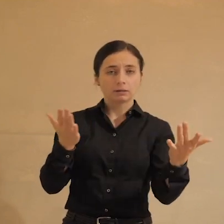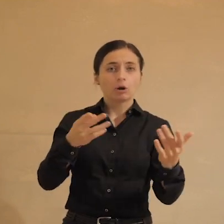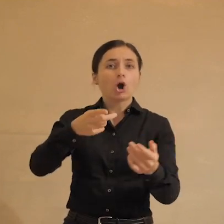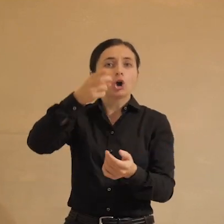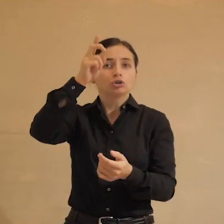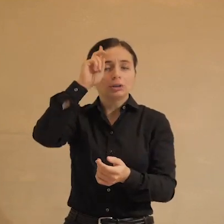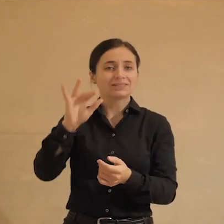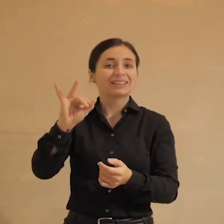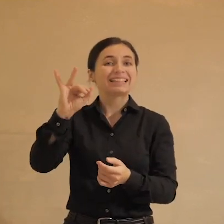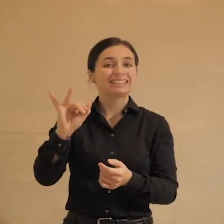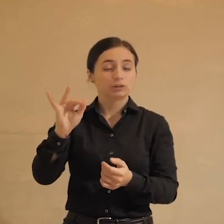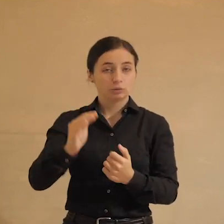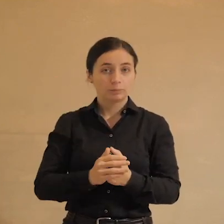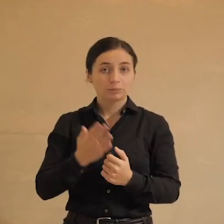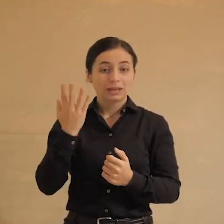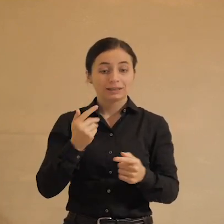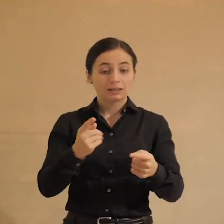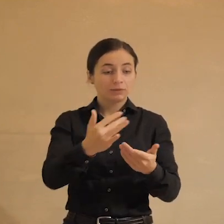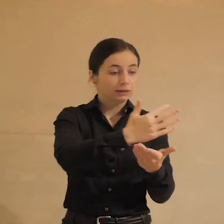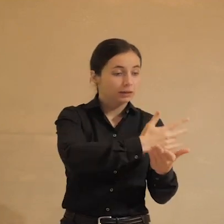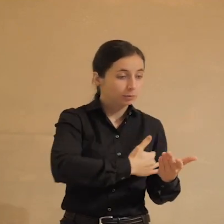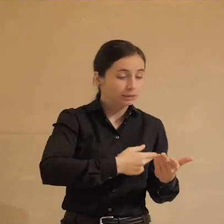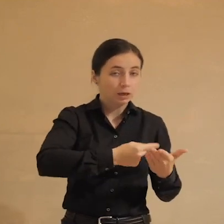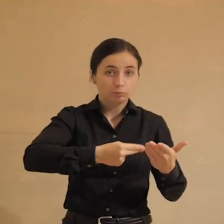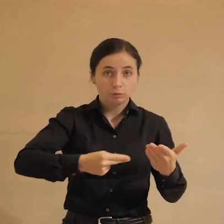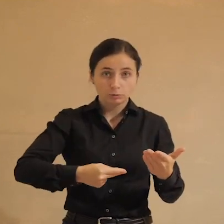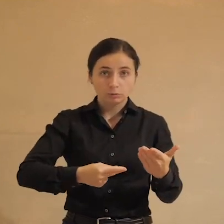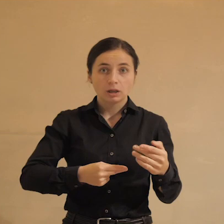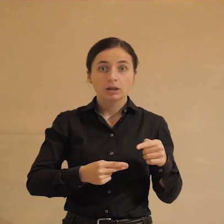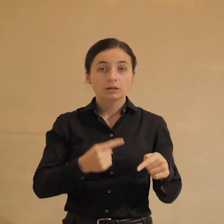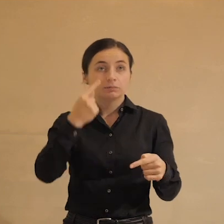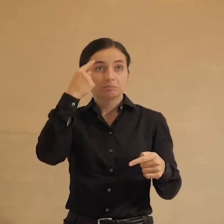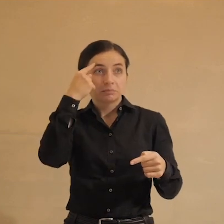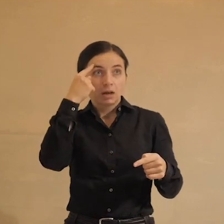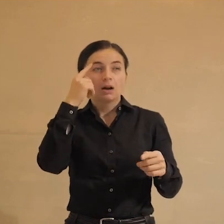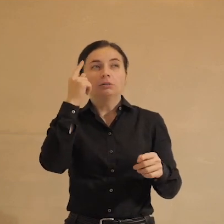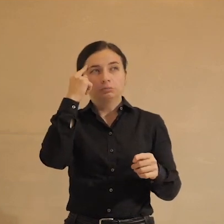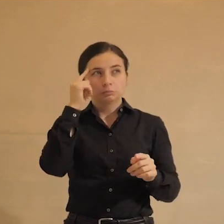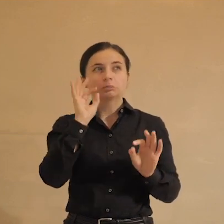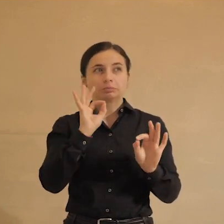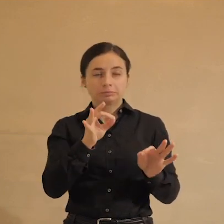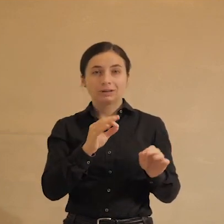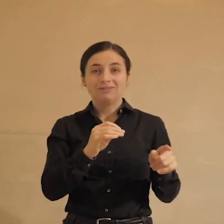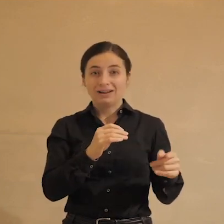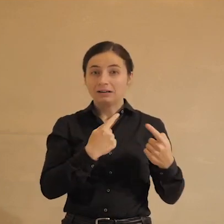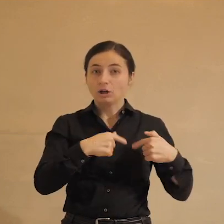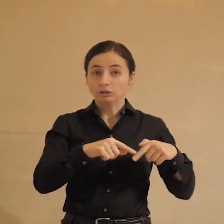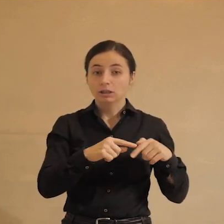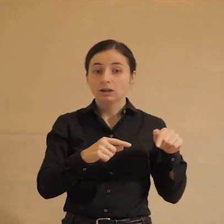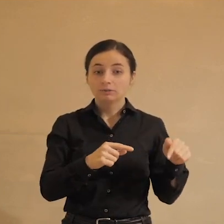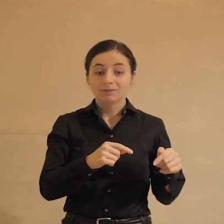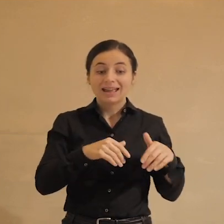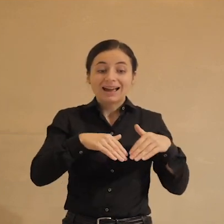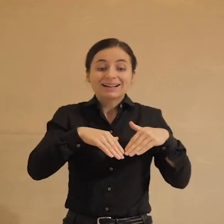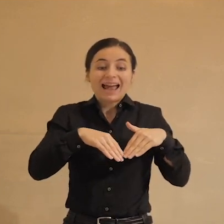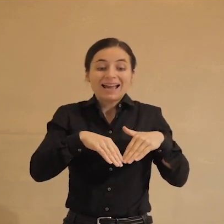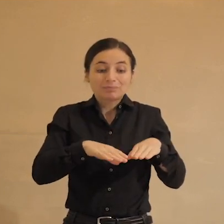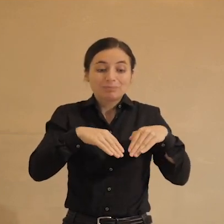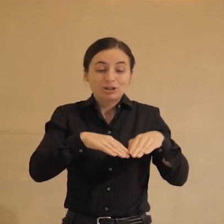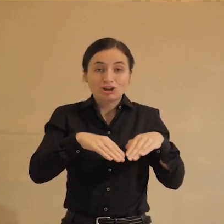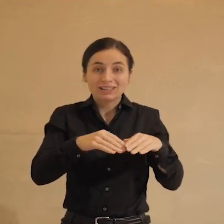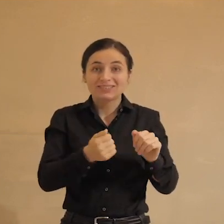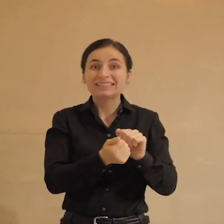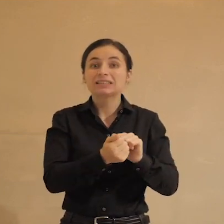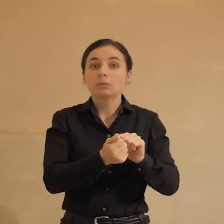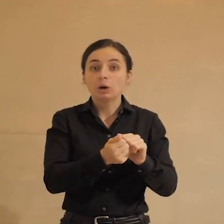государственным институтам. Когда вы насобирали столько подписей, сколько вам кажется внушительным, вы организатор, вы распечатываете их на